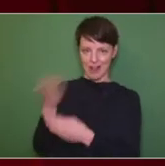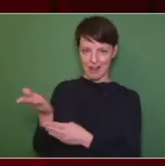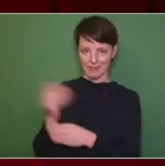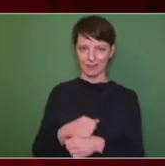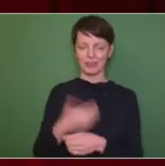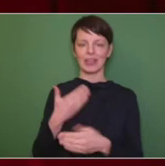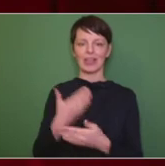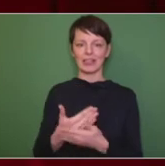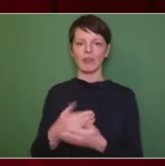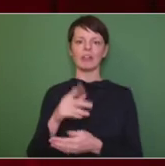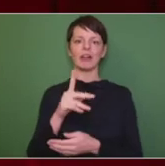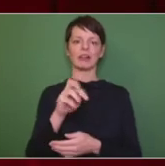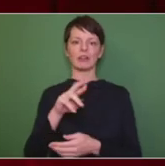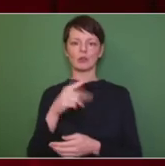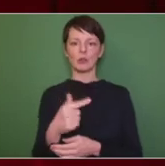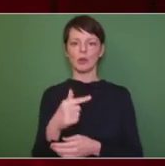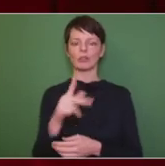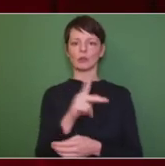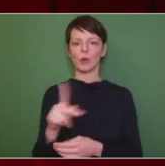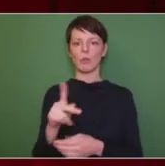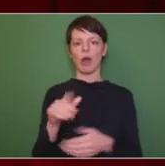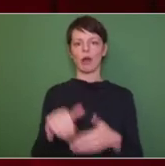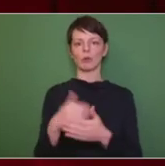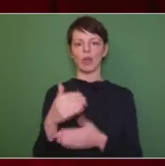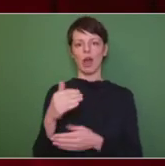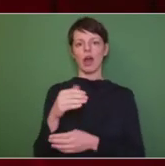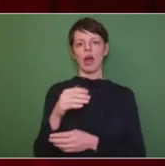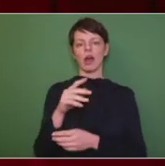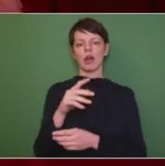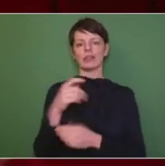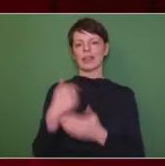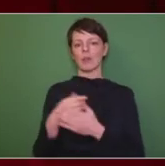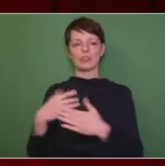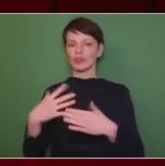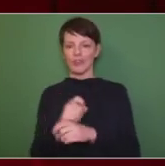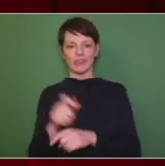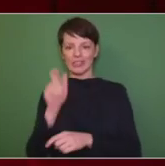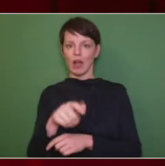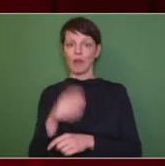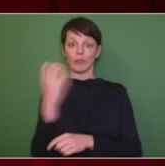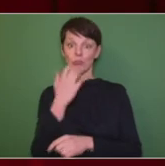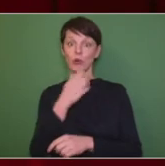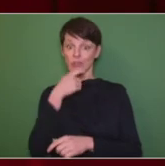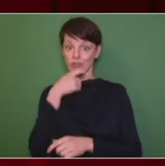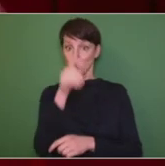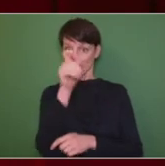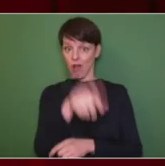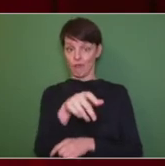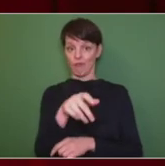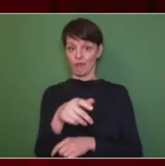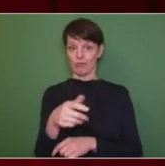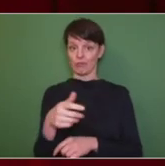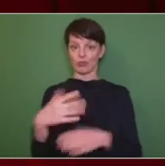Krömer noch Jan Böhmermann in ihren Fernsehsendungen gelungen, ihr ein böses Wort, obwohl sie es ständig versucht haben, gegen mich zu entlocken. Wir